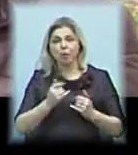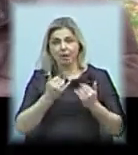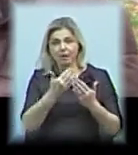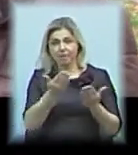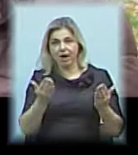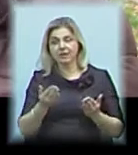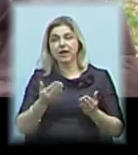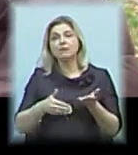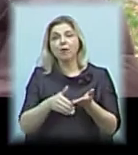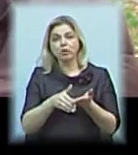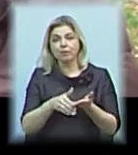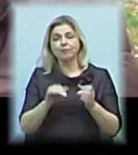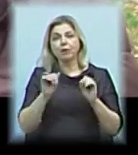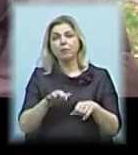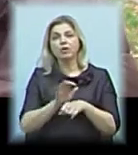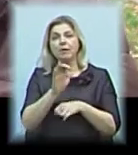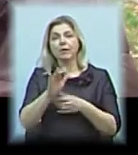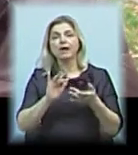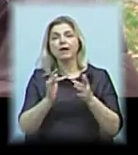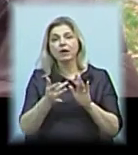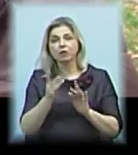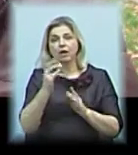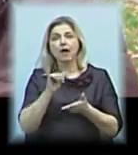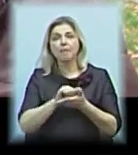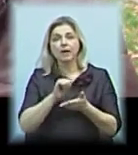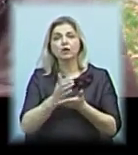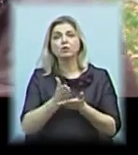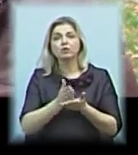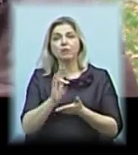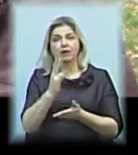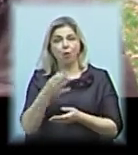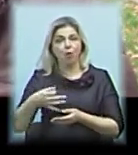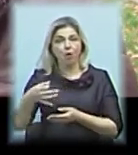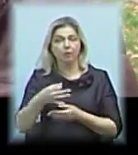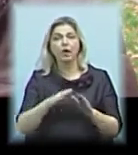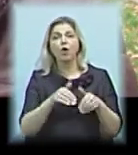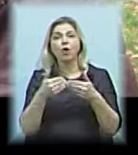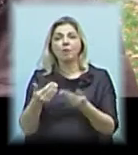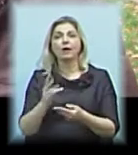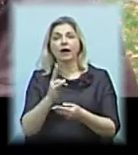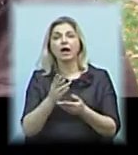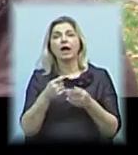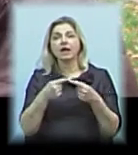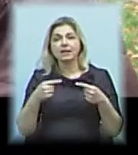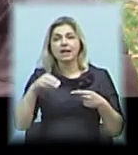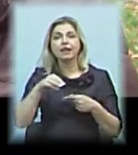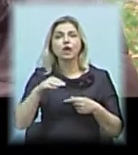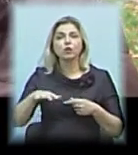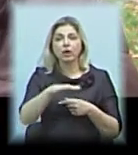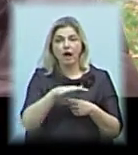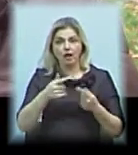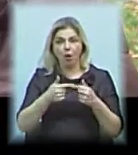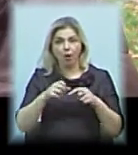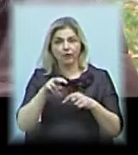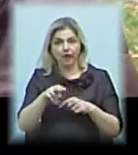способом. Ви можете надіслати електронне повідомлення на пресслужбу поліції Миколаївської області, звернутися до чергових частин територіальних відділів поліції,